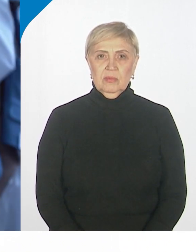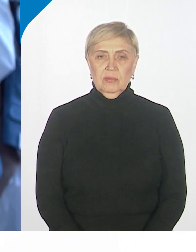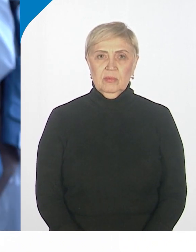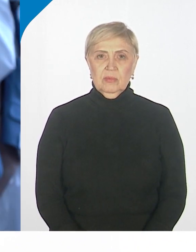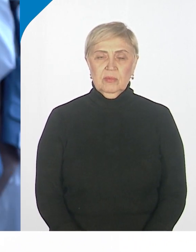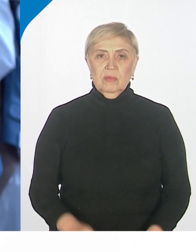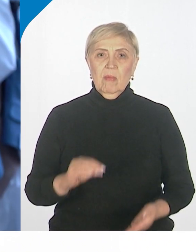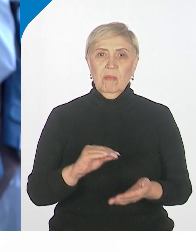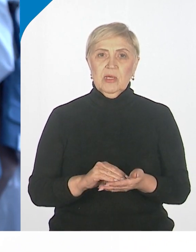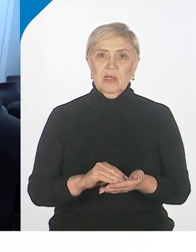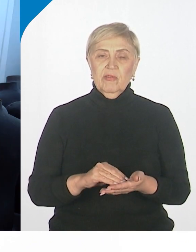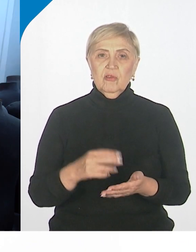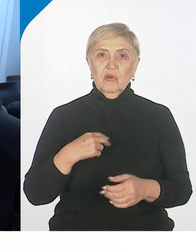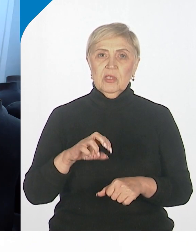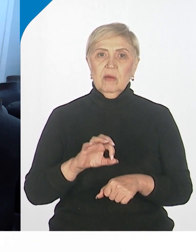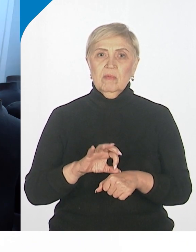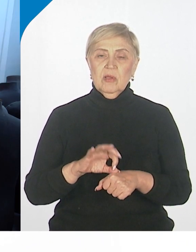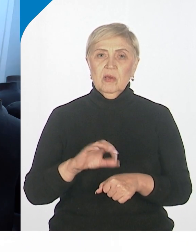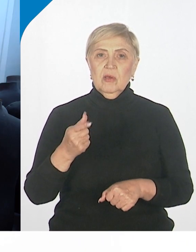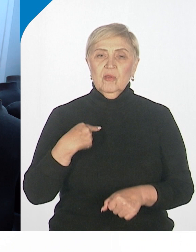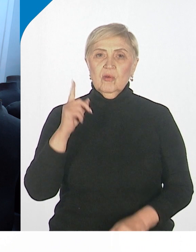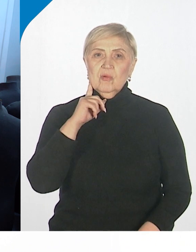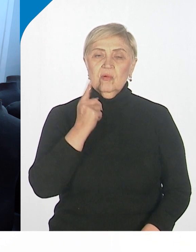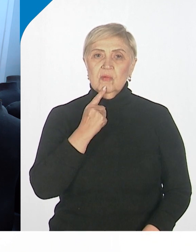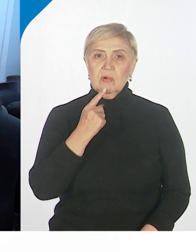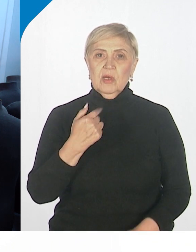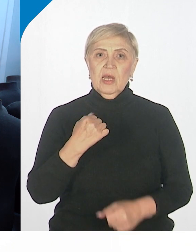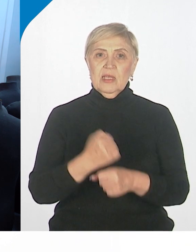Поставили диагноз «туголухость». Я делал все, как мне надо.